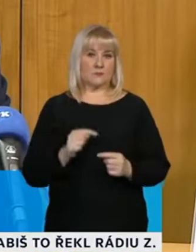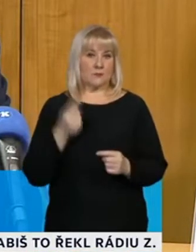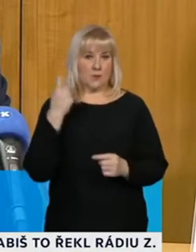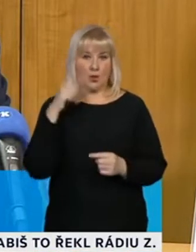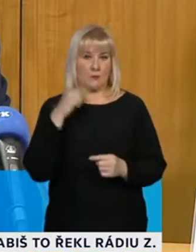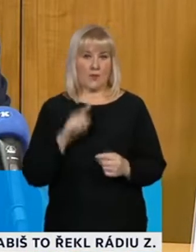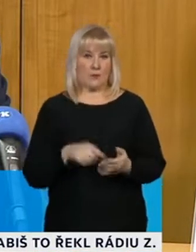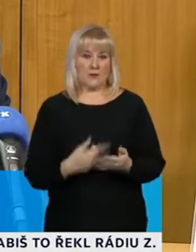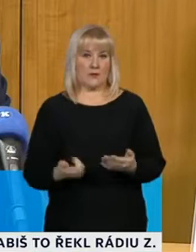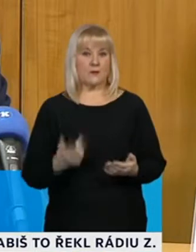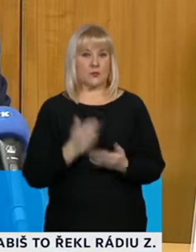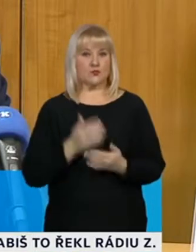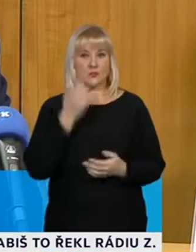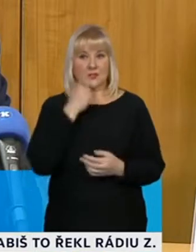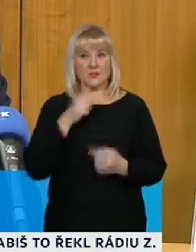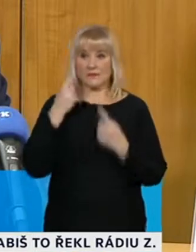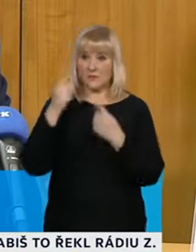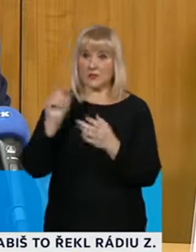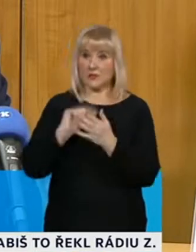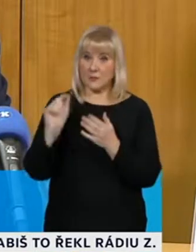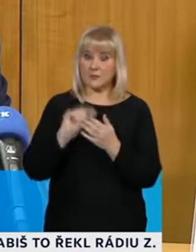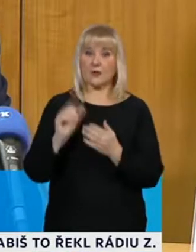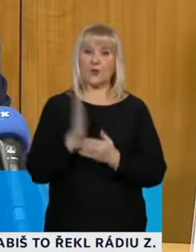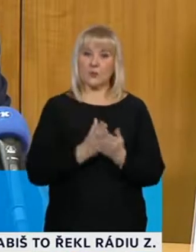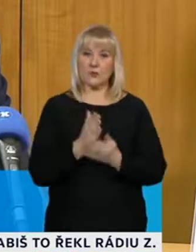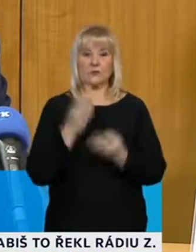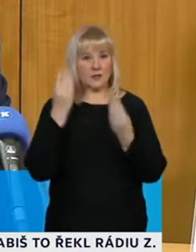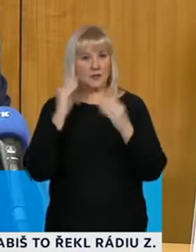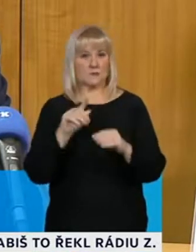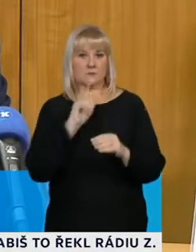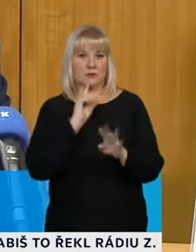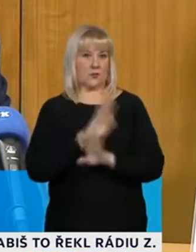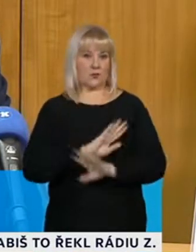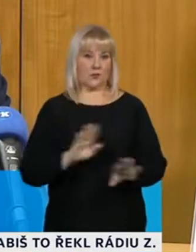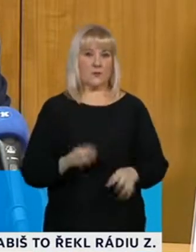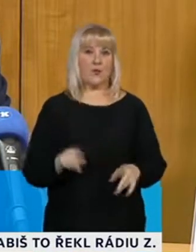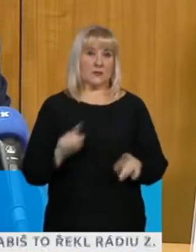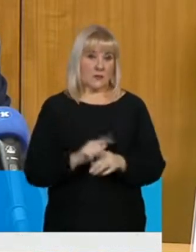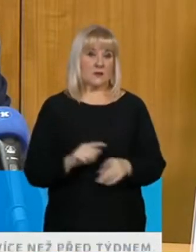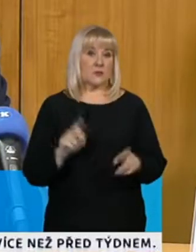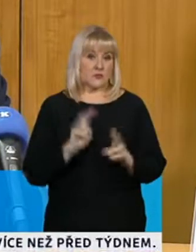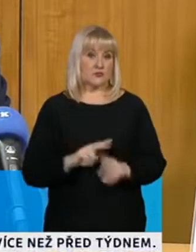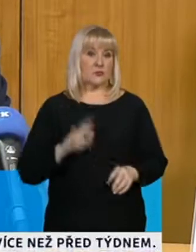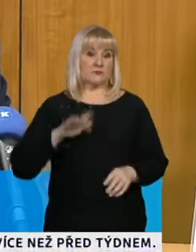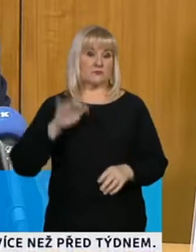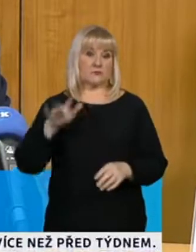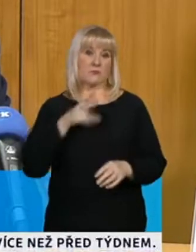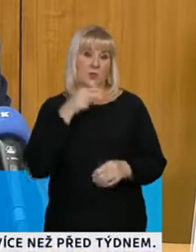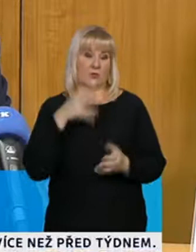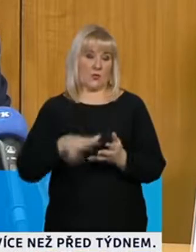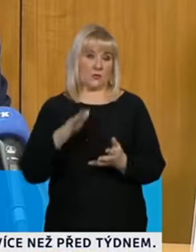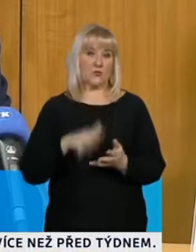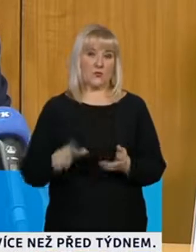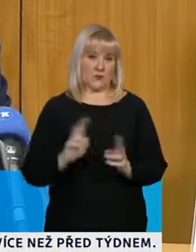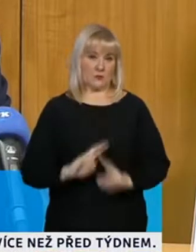s těmi zákazníky a klienty. A pochopitelně je dohoda na tom, že na Mátkově bude toto kontrolovat policie.